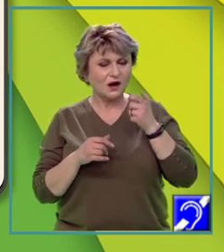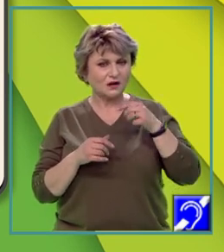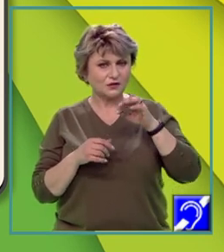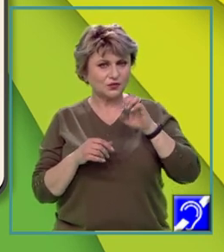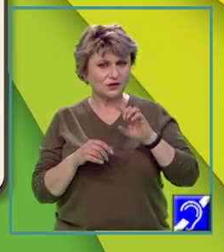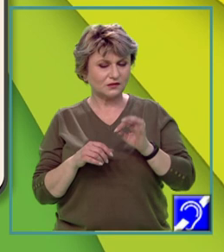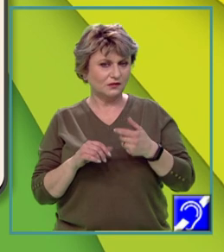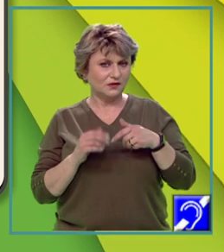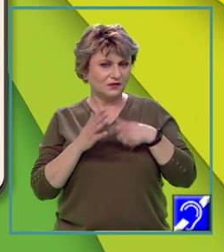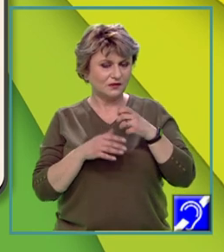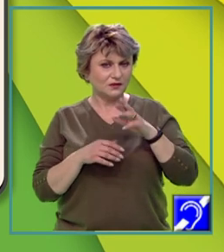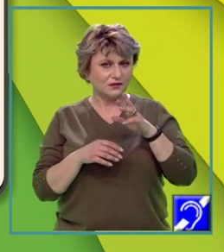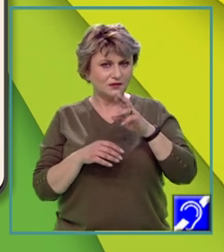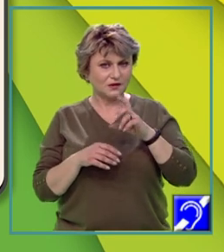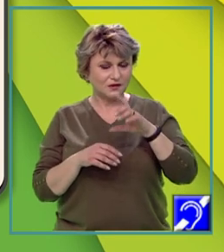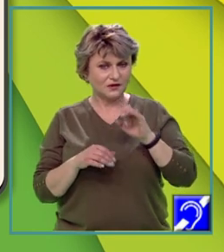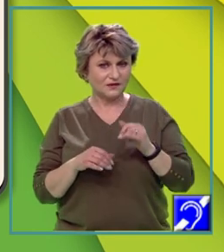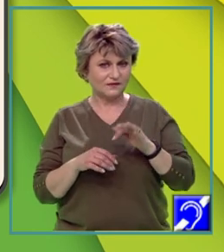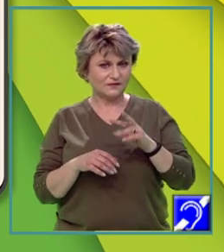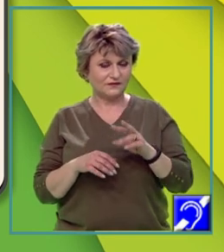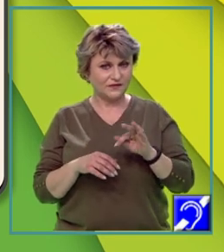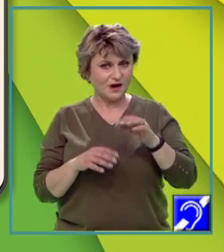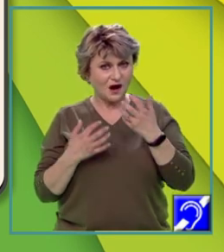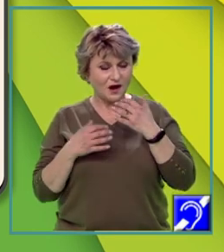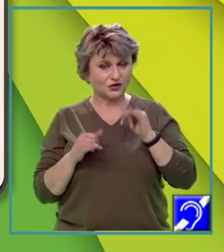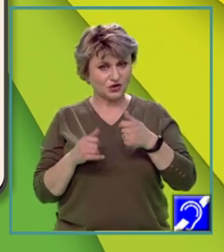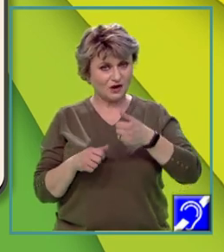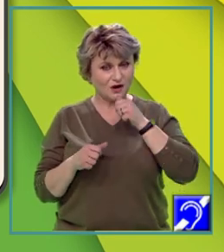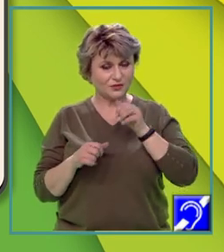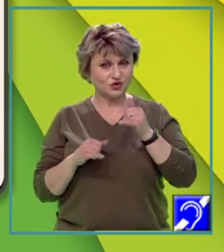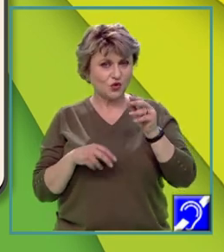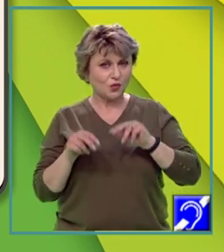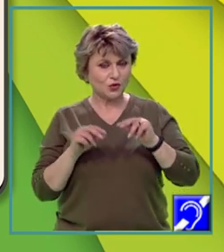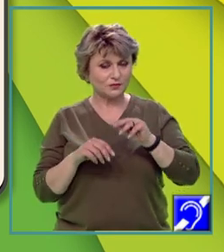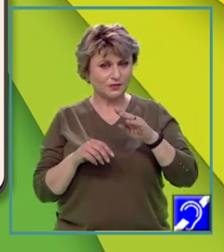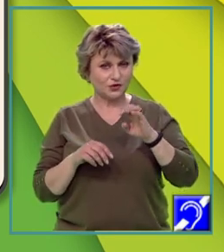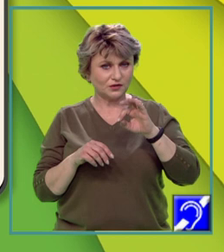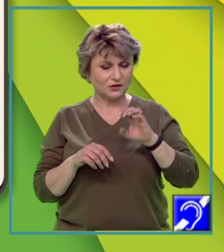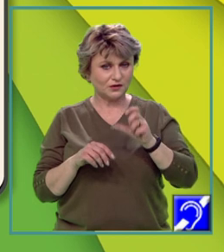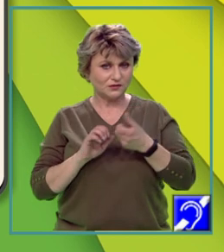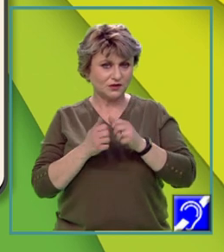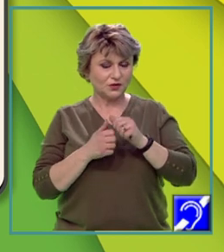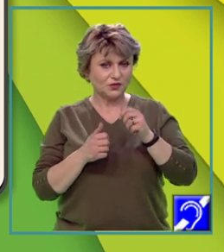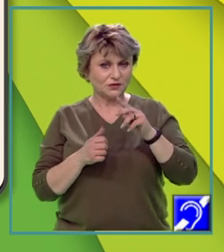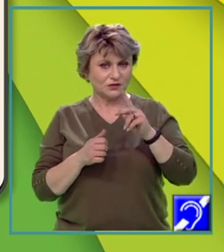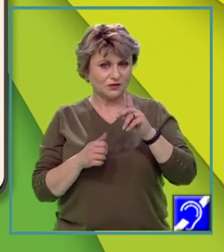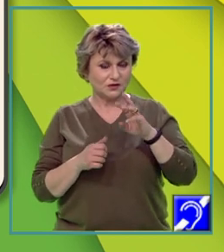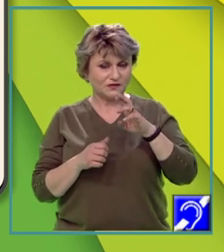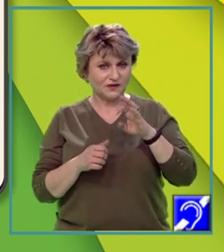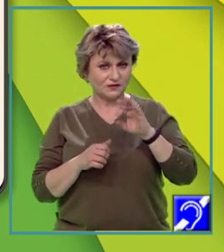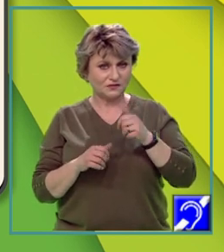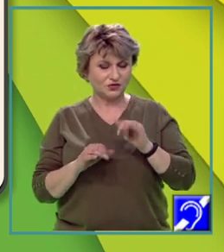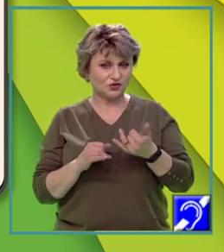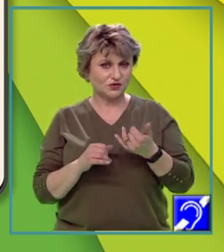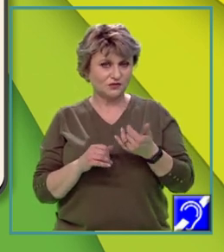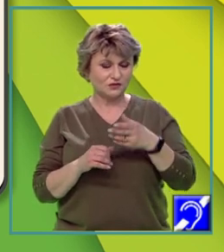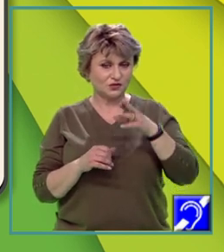relief aer și apă și o componentă biotică sau derivată fauna, vegetația și